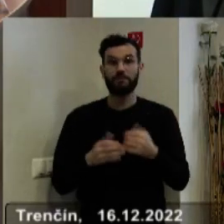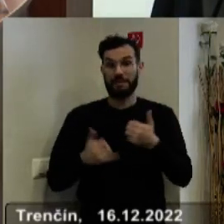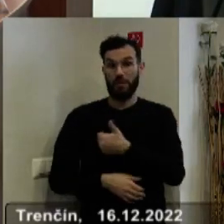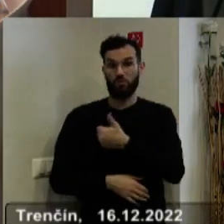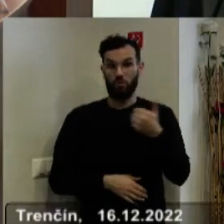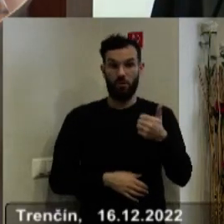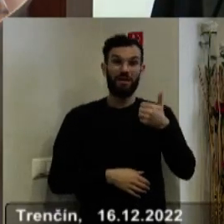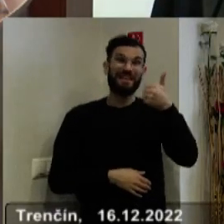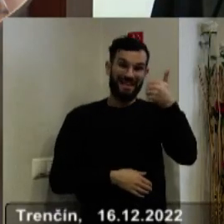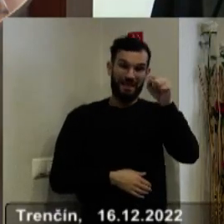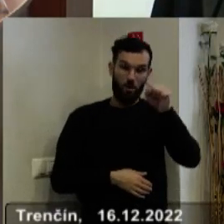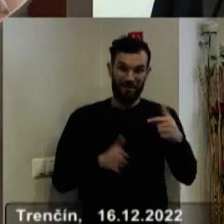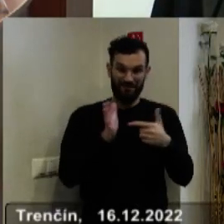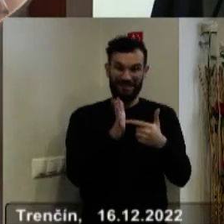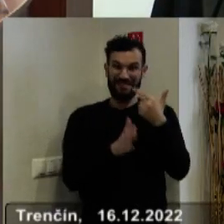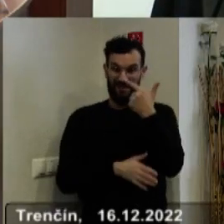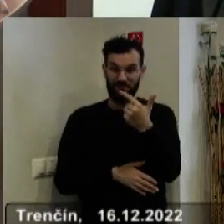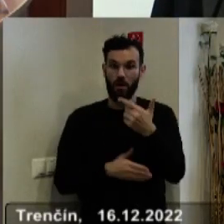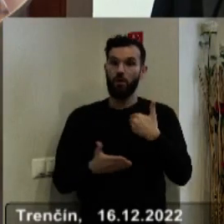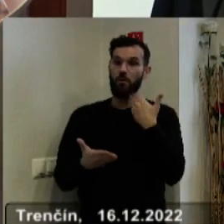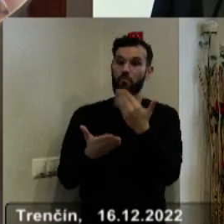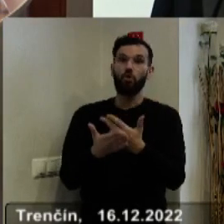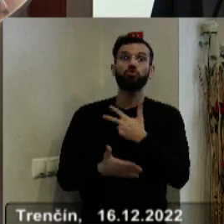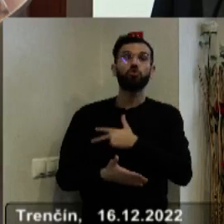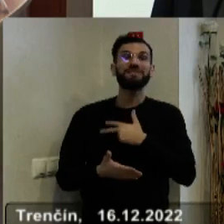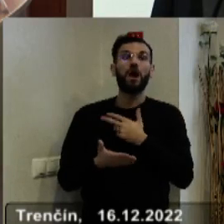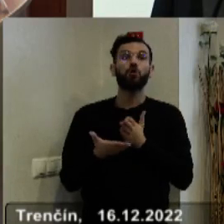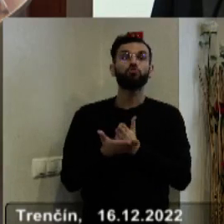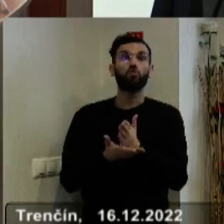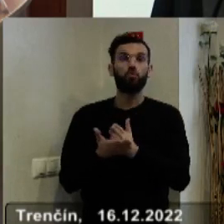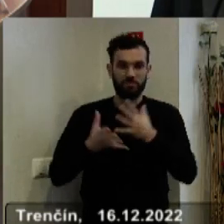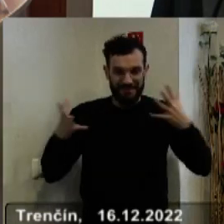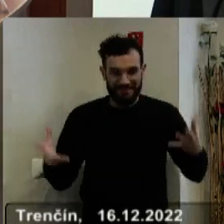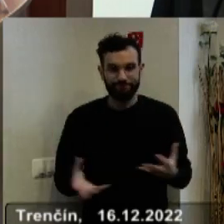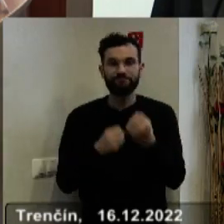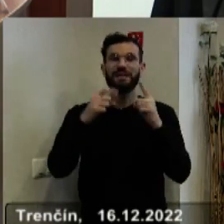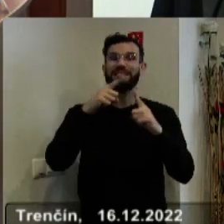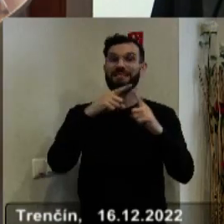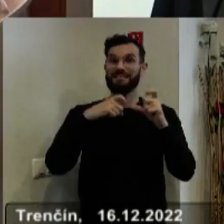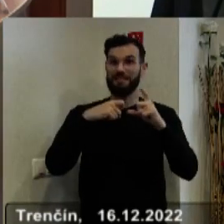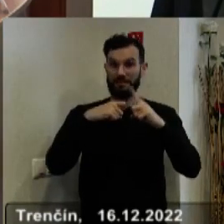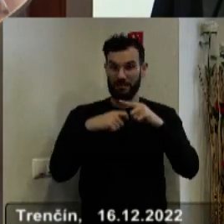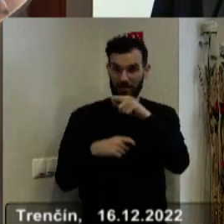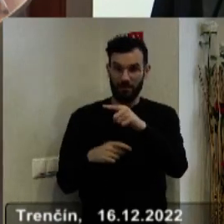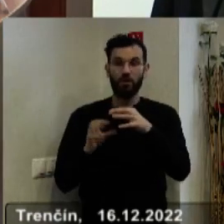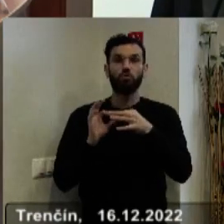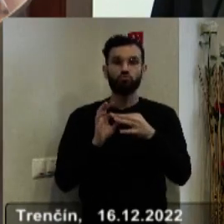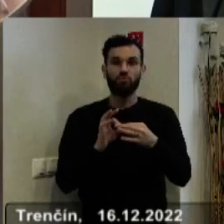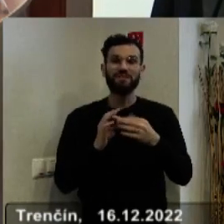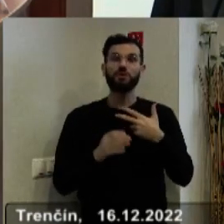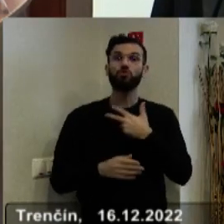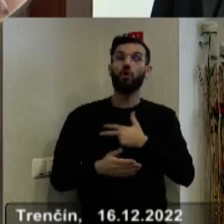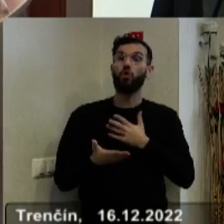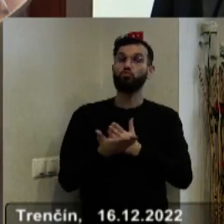tomto roku 1 nomenu 2022 poskytovaní sociálnych služeb v zariadeniach sociálnych služeb zriadených TSK, určení sumy uhradizáciálnej